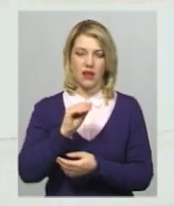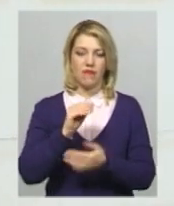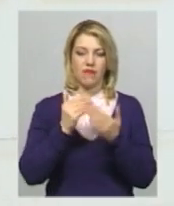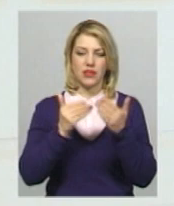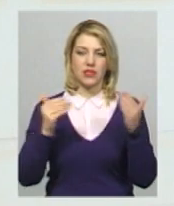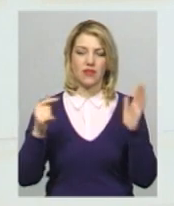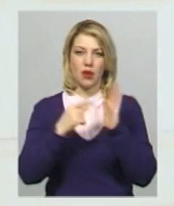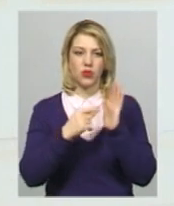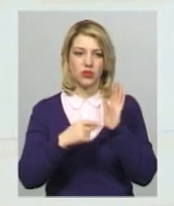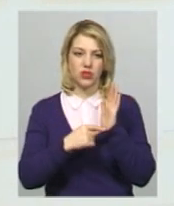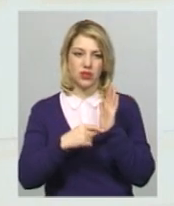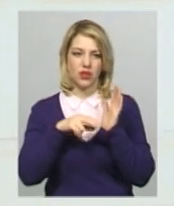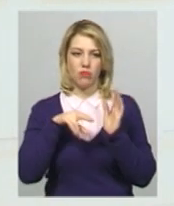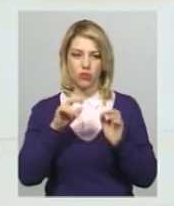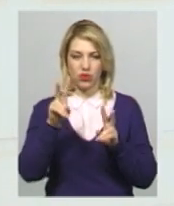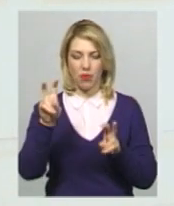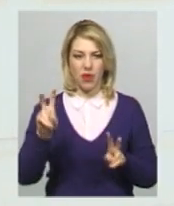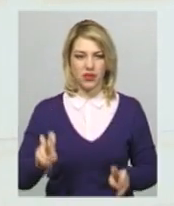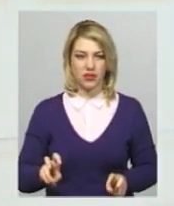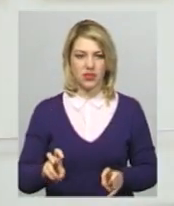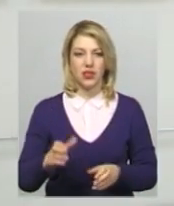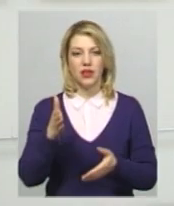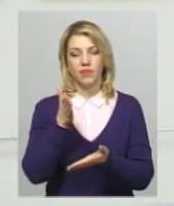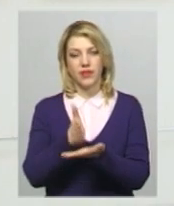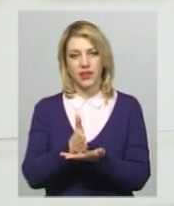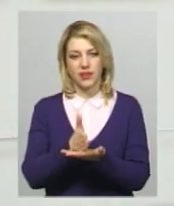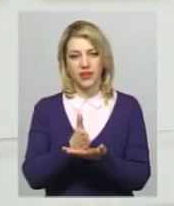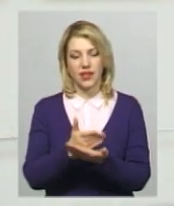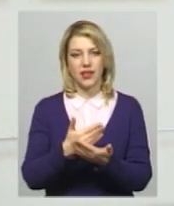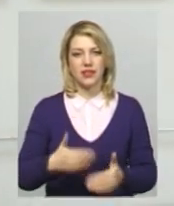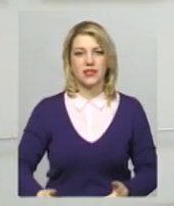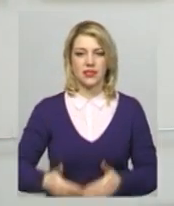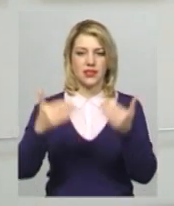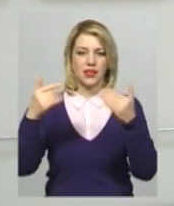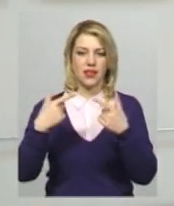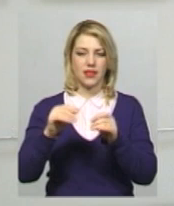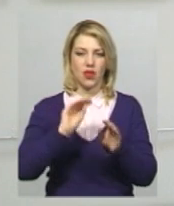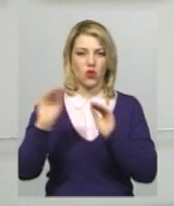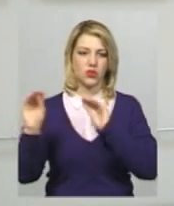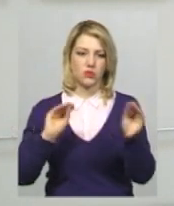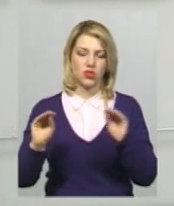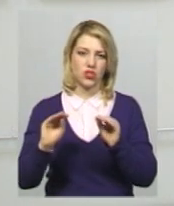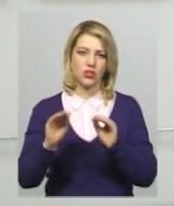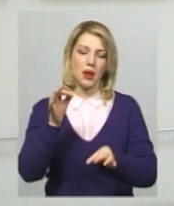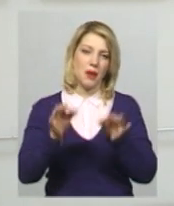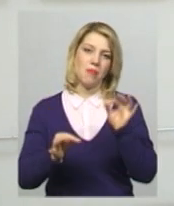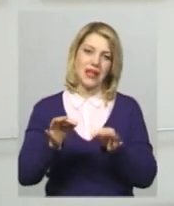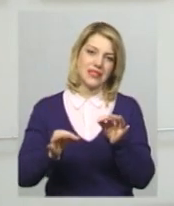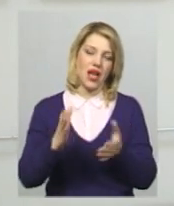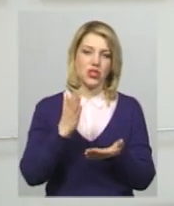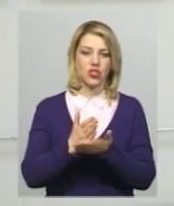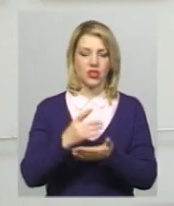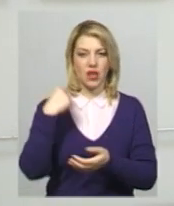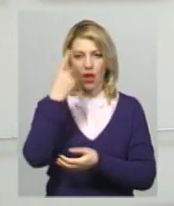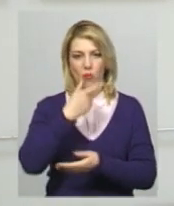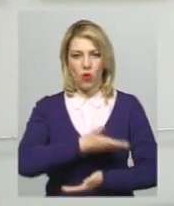тематиці. Є стіна, на якій розміщуються пейзажі, є портретна